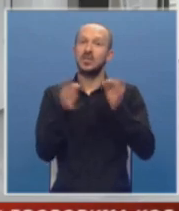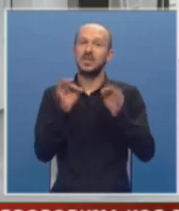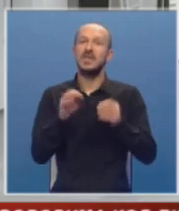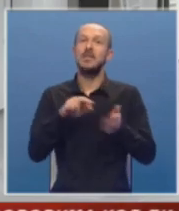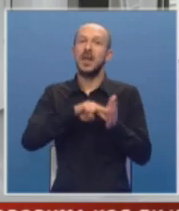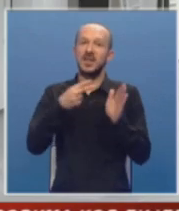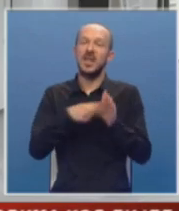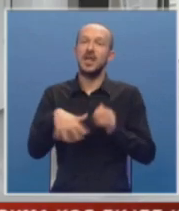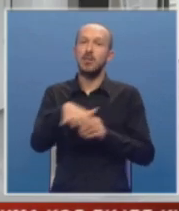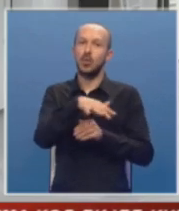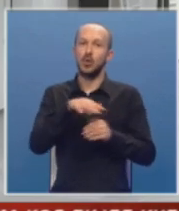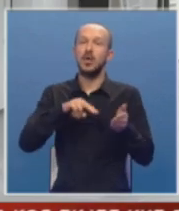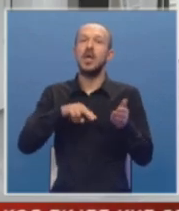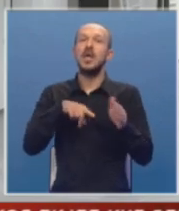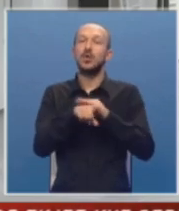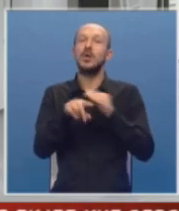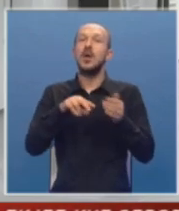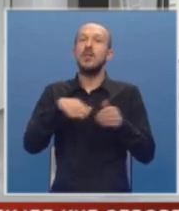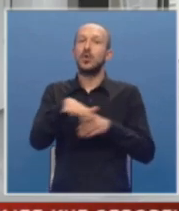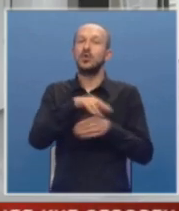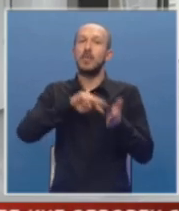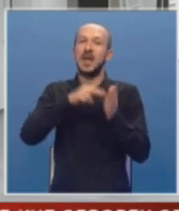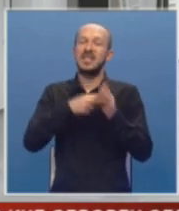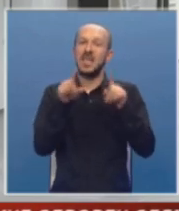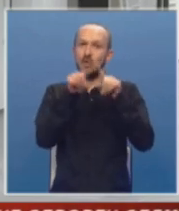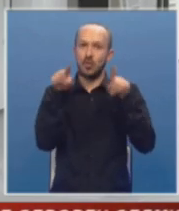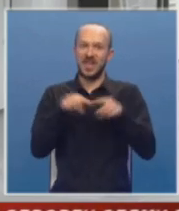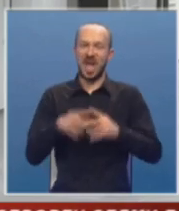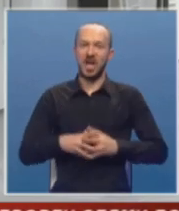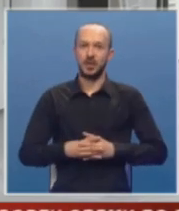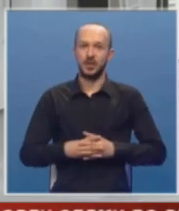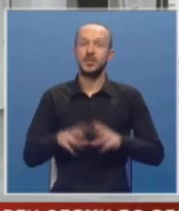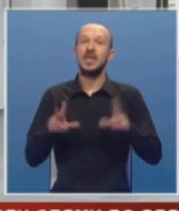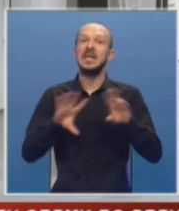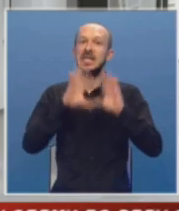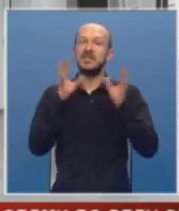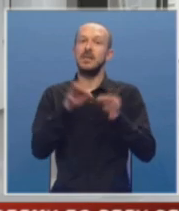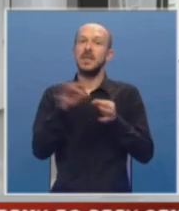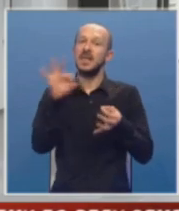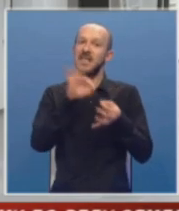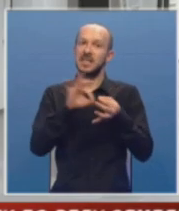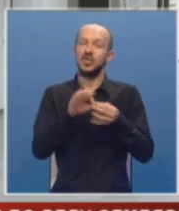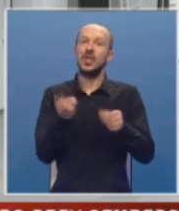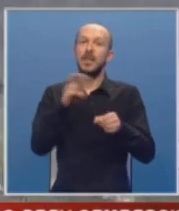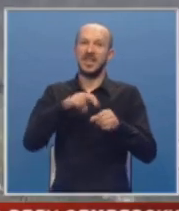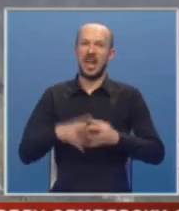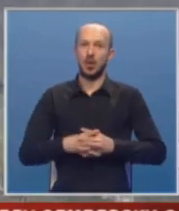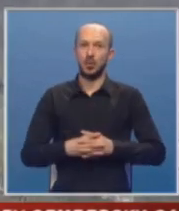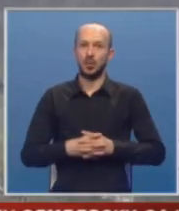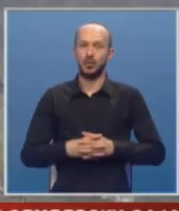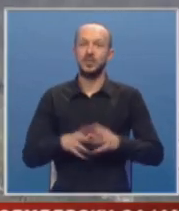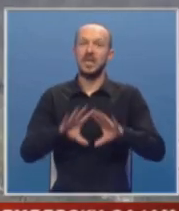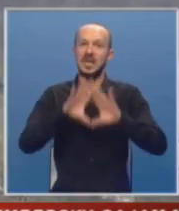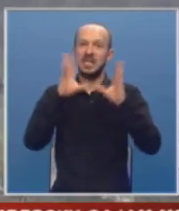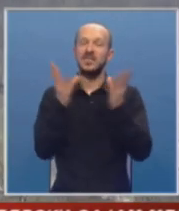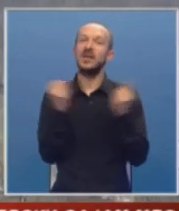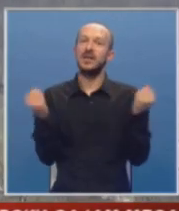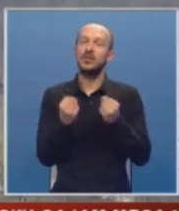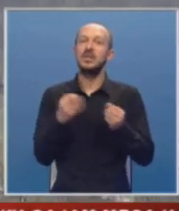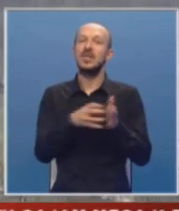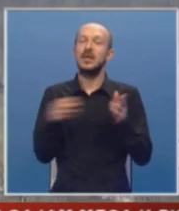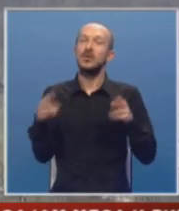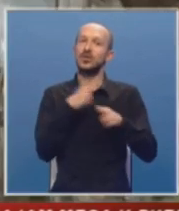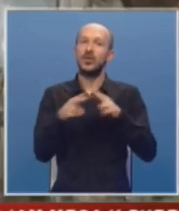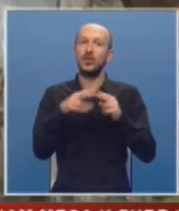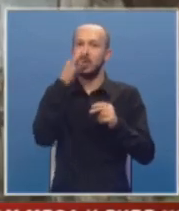planiranja prostora, kroz izradu prostornoplanskih dokumentata, sve te mjere zaštite implementiraju. Sve aktivnosti na zrajnom